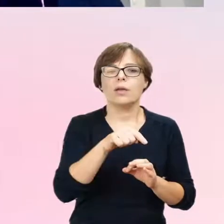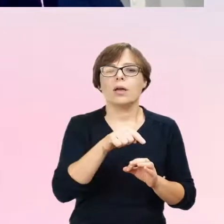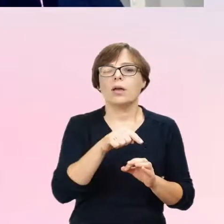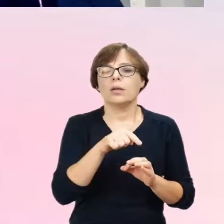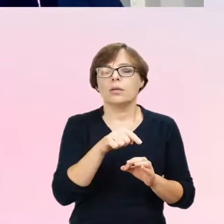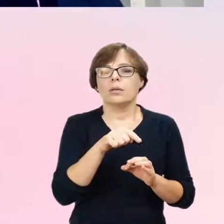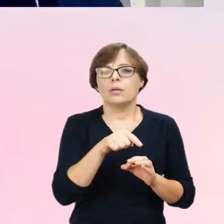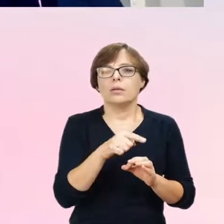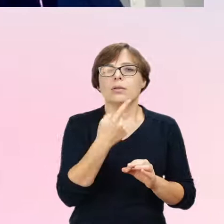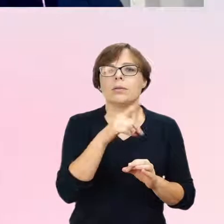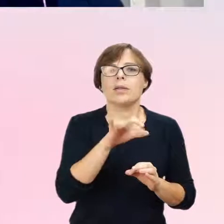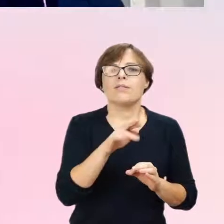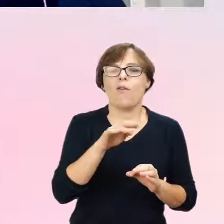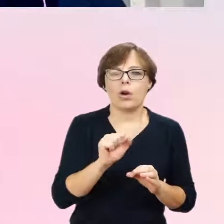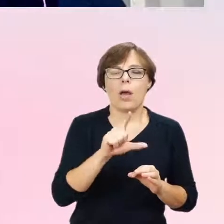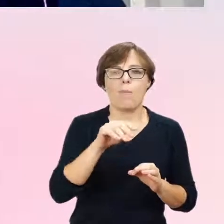objawy.